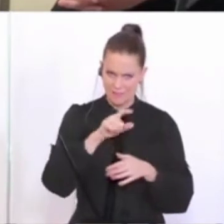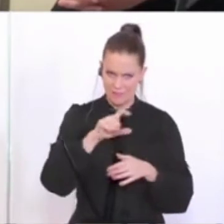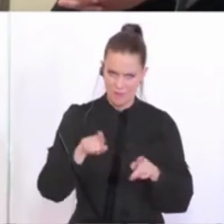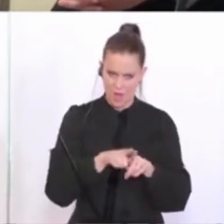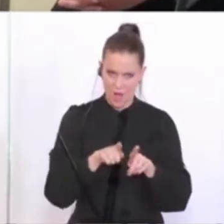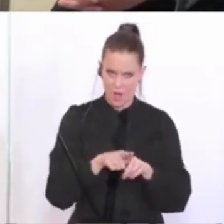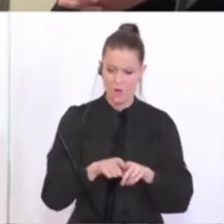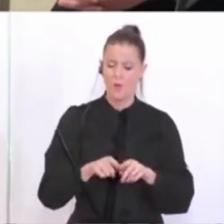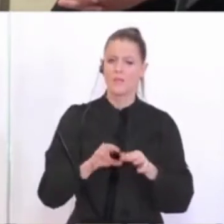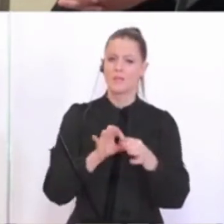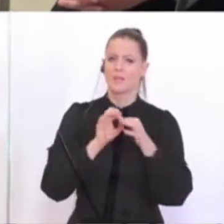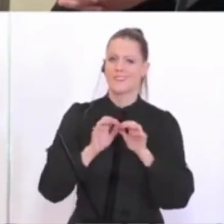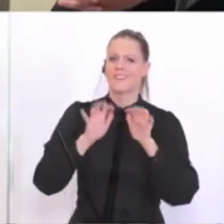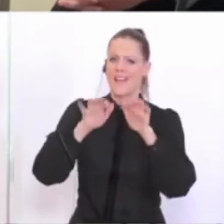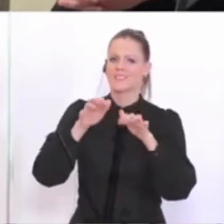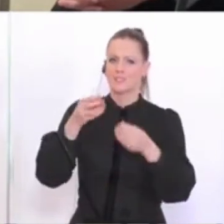dann zu den Geisterspielen.